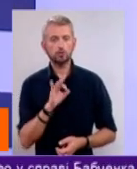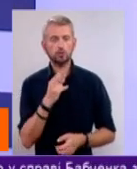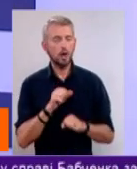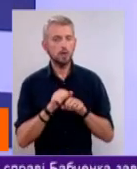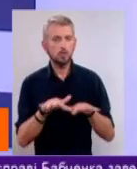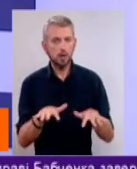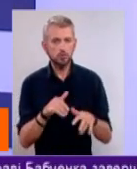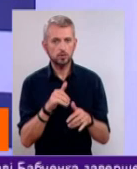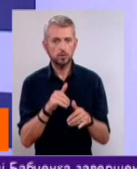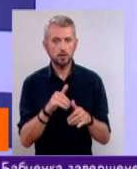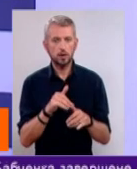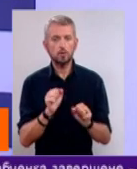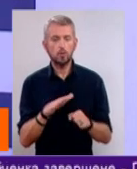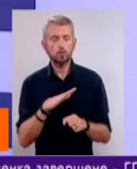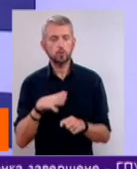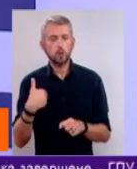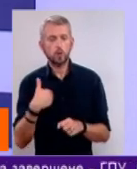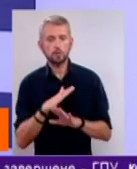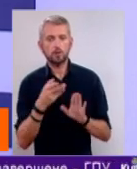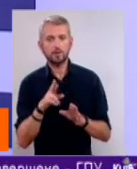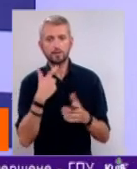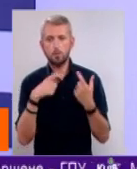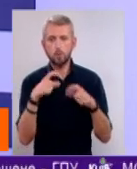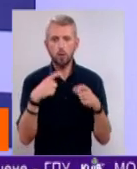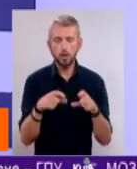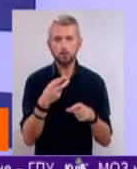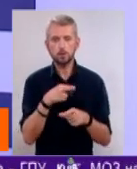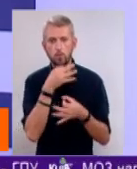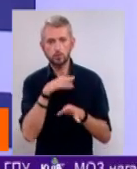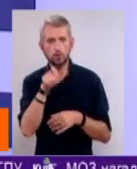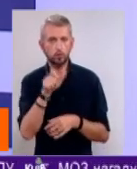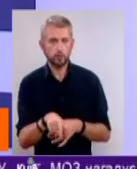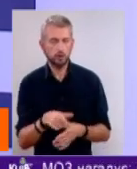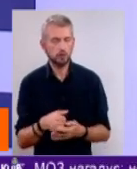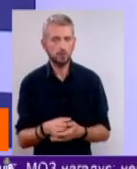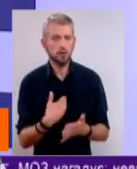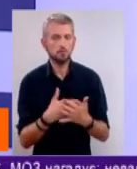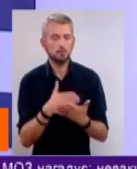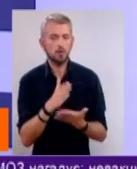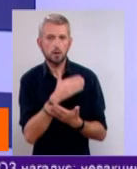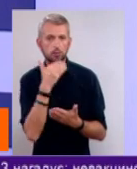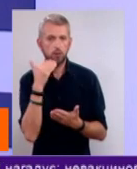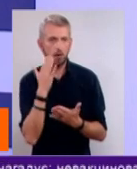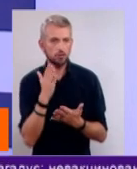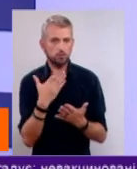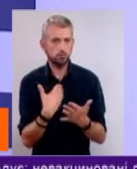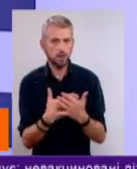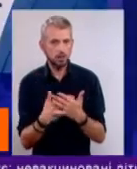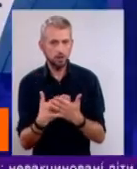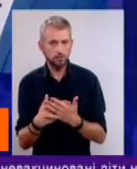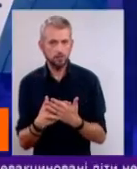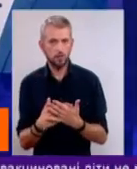мережі можуть корисними бути не тільки для блогерів, а для будь-якої людини. Є дуже багато типових прикладів, і в